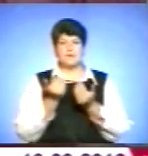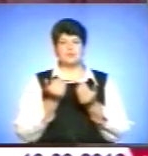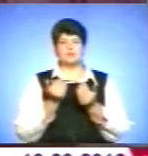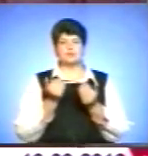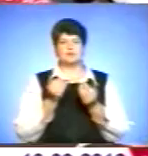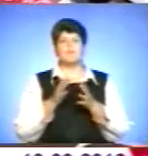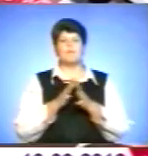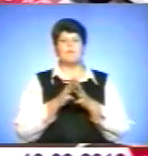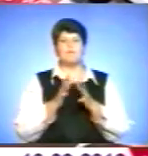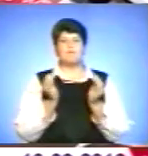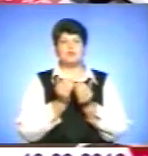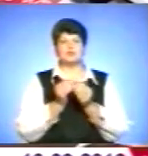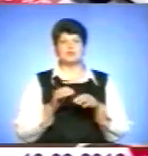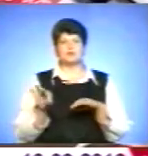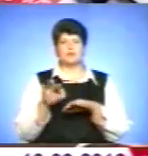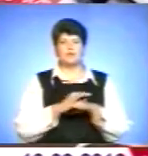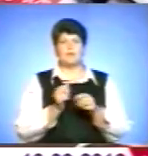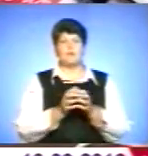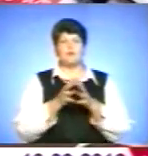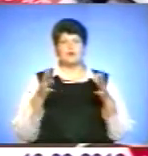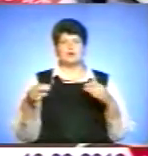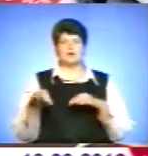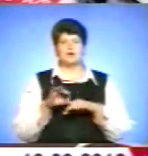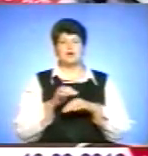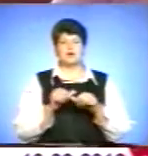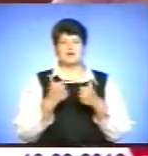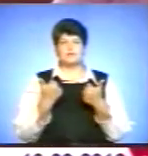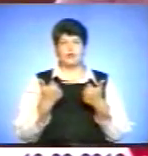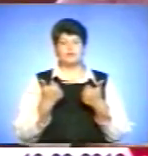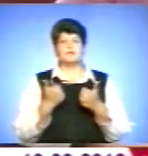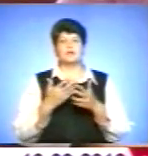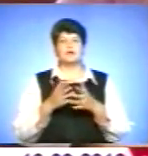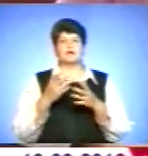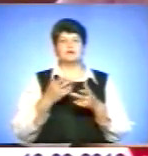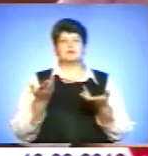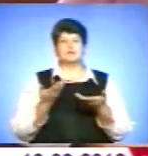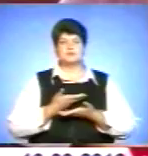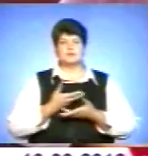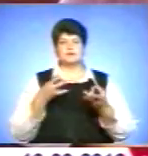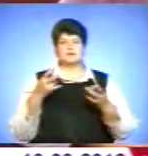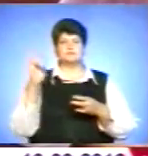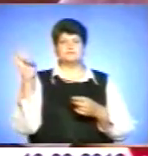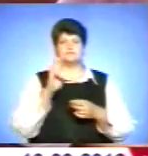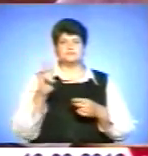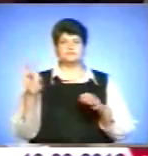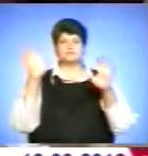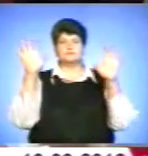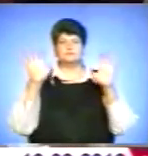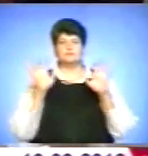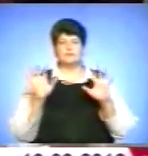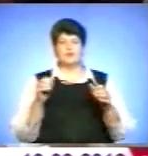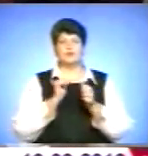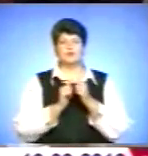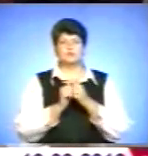розводу. Вирішити усі ці проблеми можна, живучи за християнськими законами, вважає доктор медицини Антон Лісець. Сьогодні